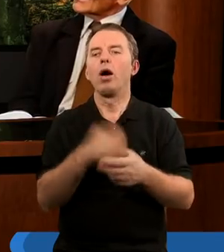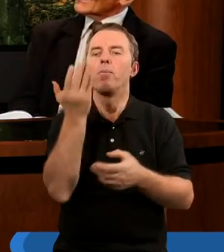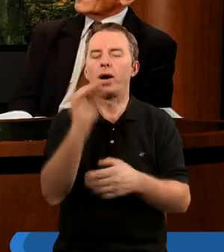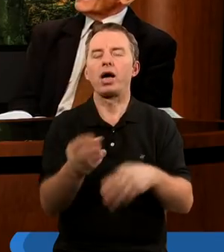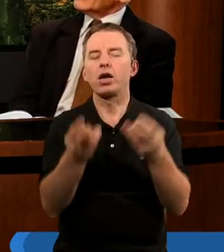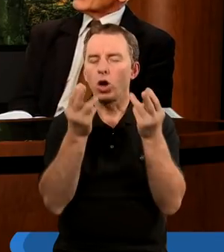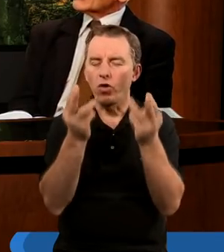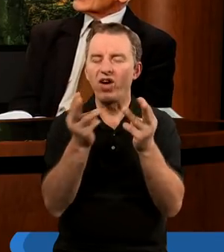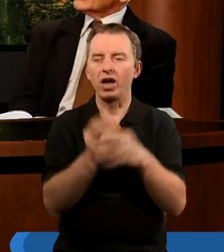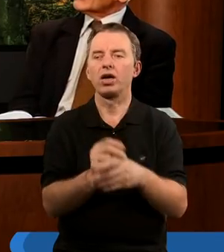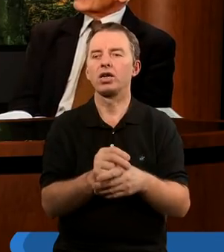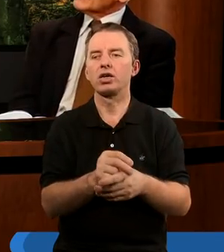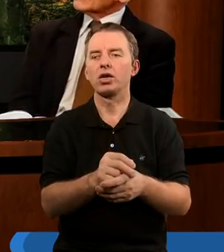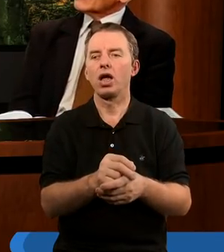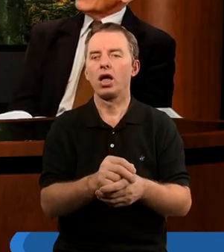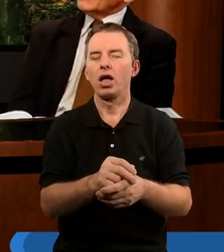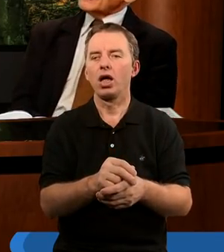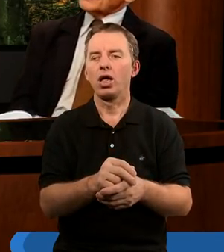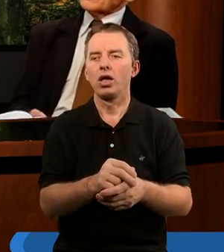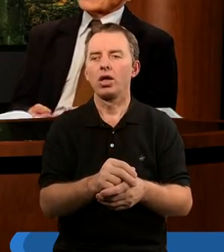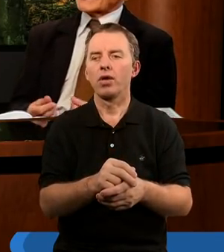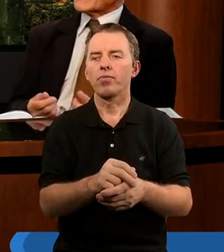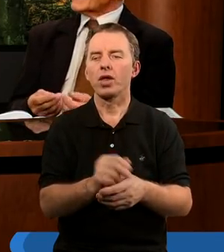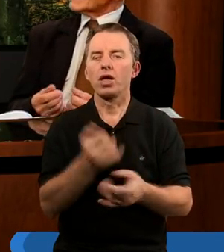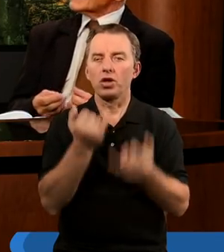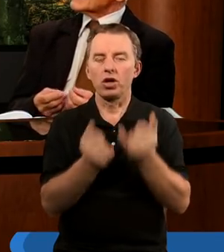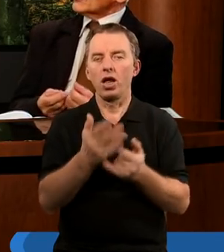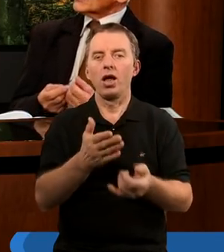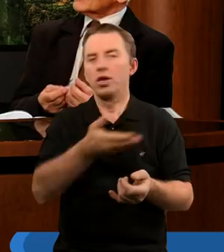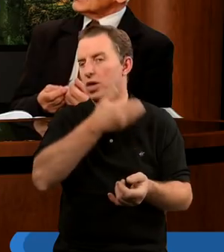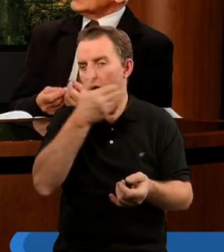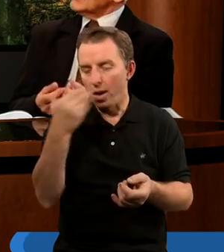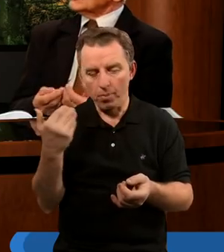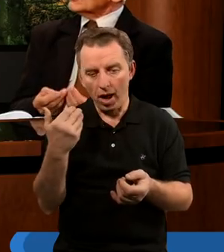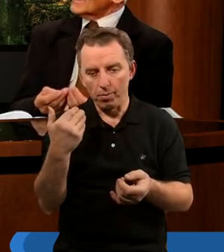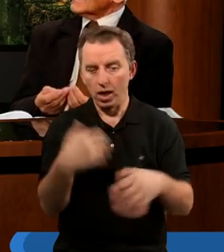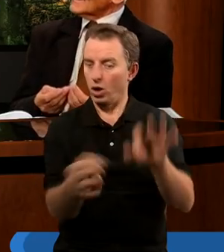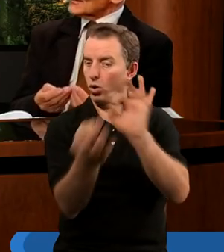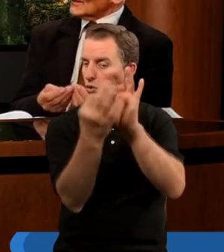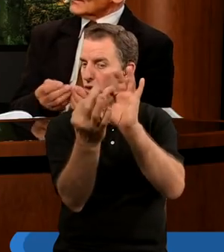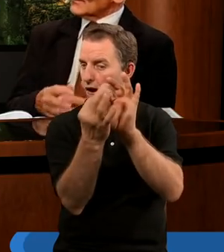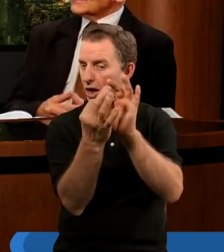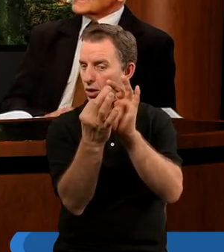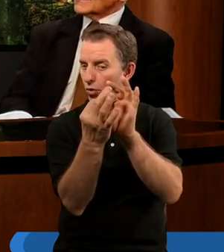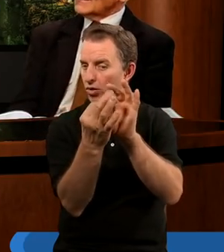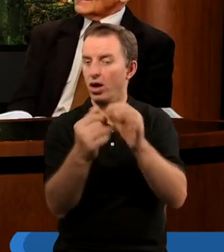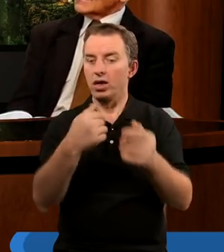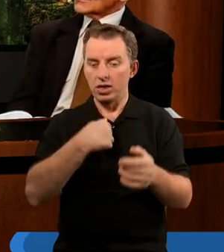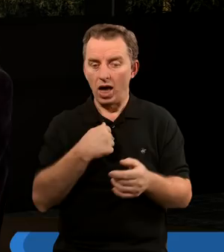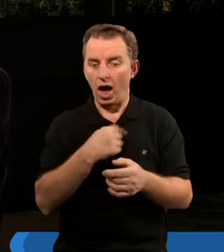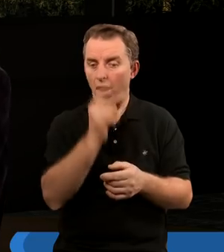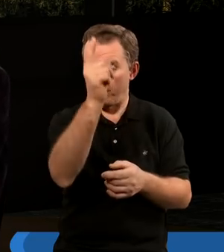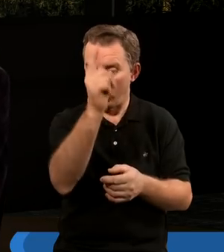istotne, bo jeżeli nie mamy tej relacji z Bogiem indywidualnej, naszej, osobistej,